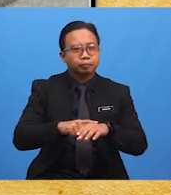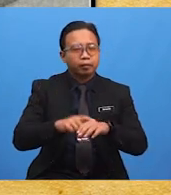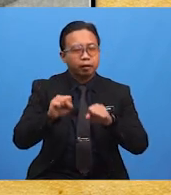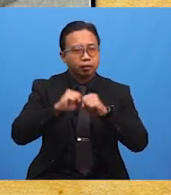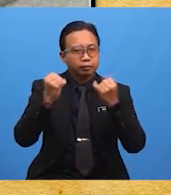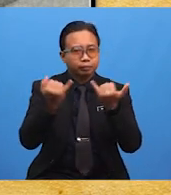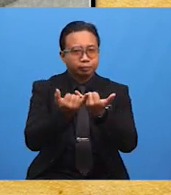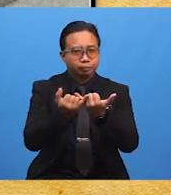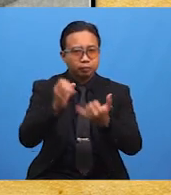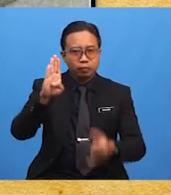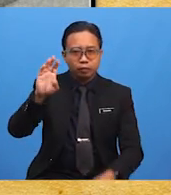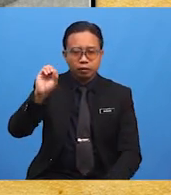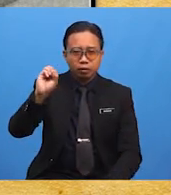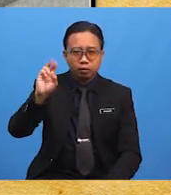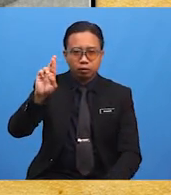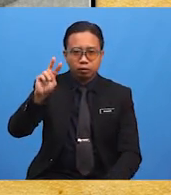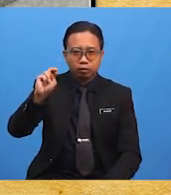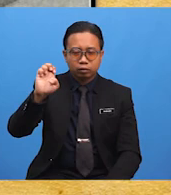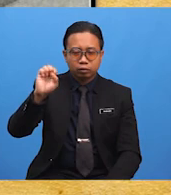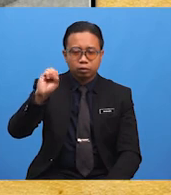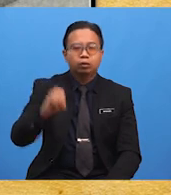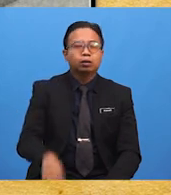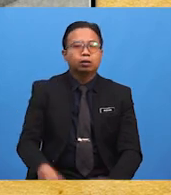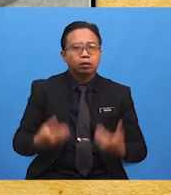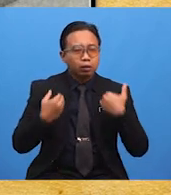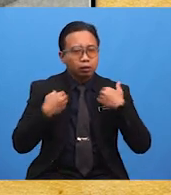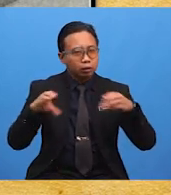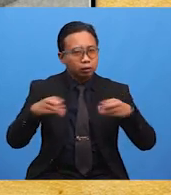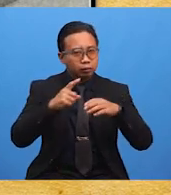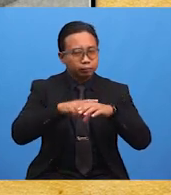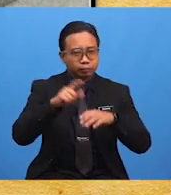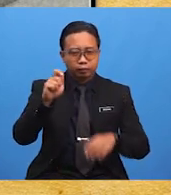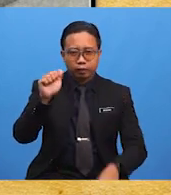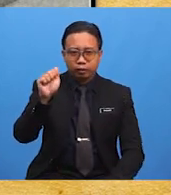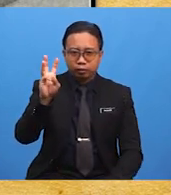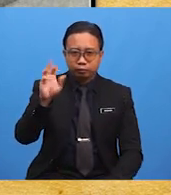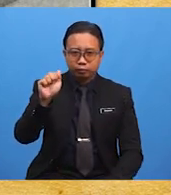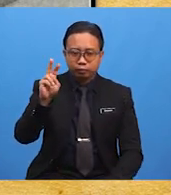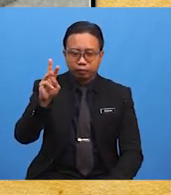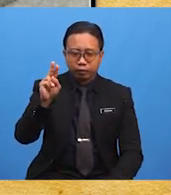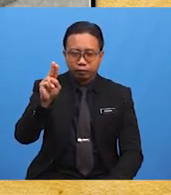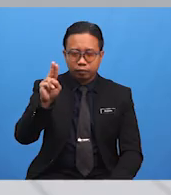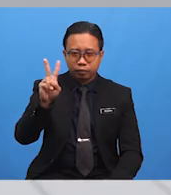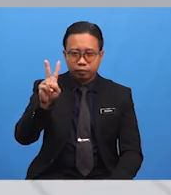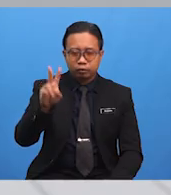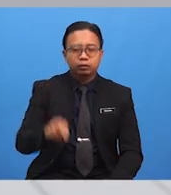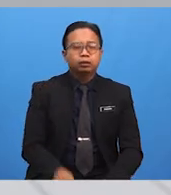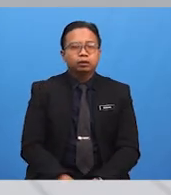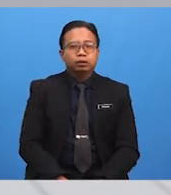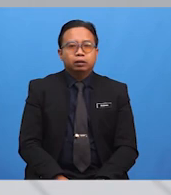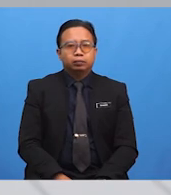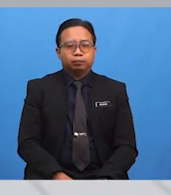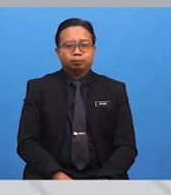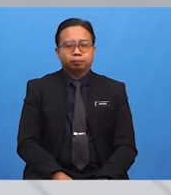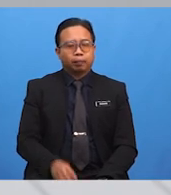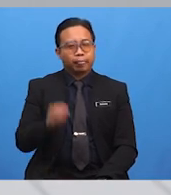Utara British. Terdapat juga penjara dibina di Tawau, Kota Belut dan Tenung. Murid